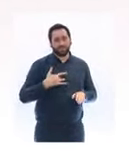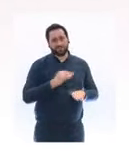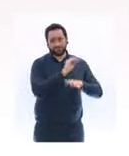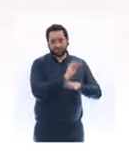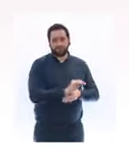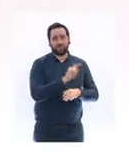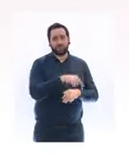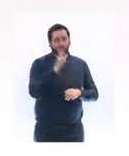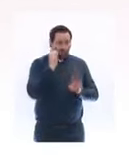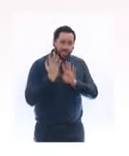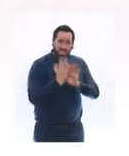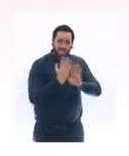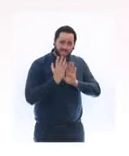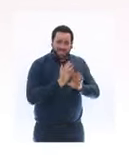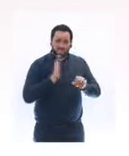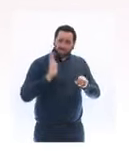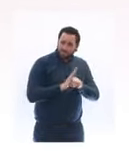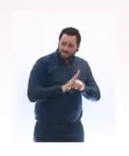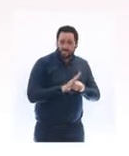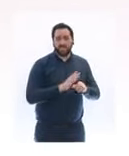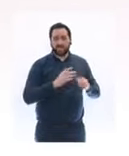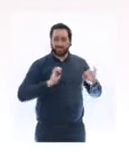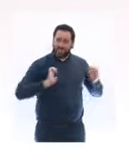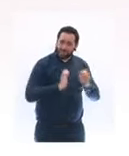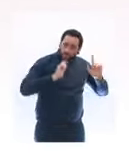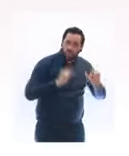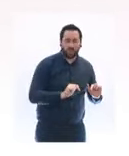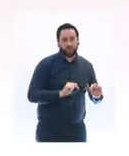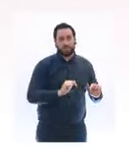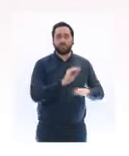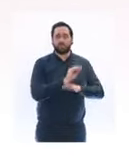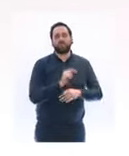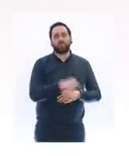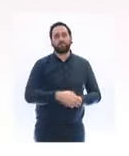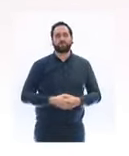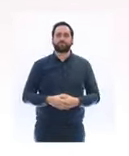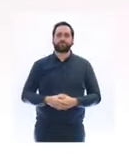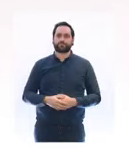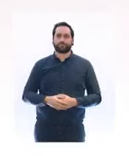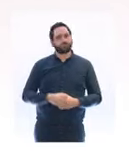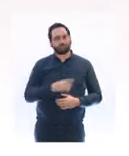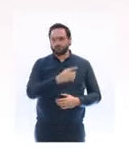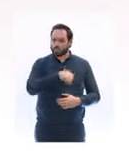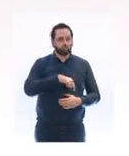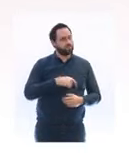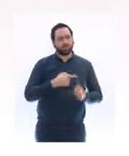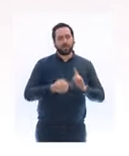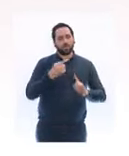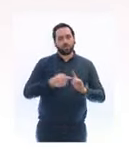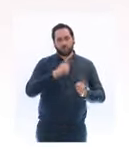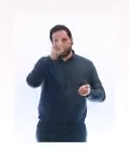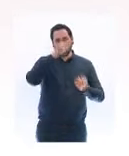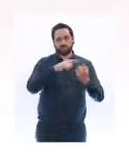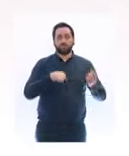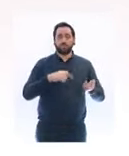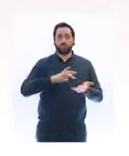pression. Nous nous fixons un objectif absolu, accueillir tous les malades, soigner tous ceux qui